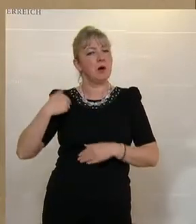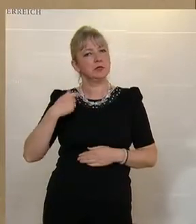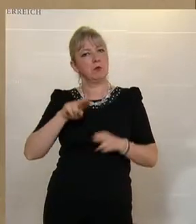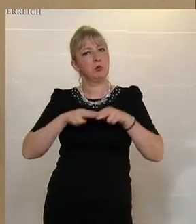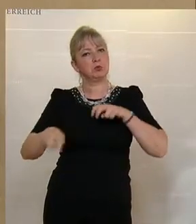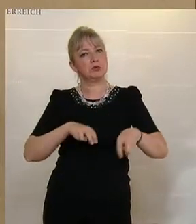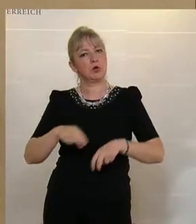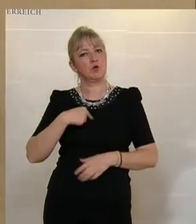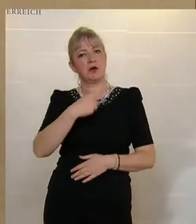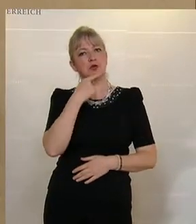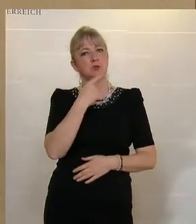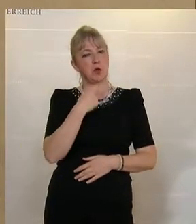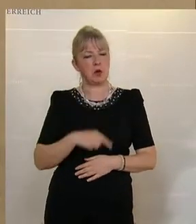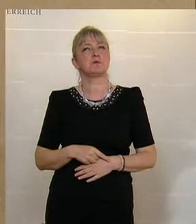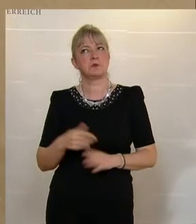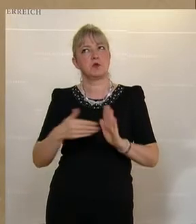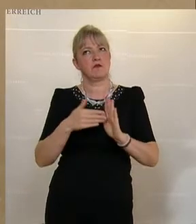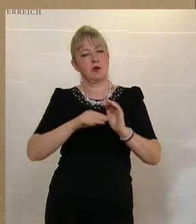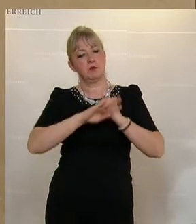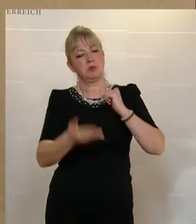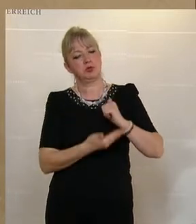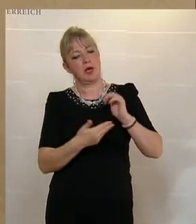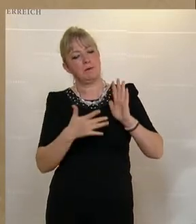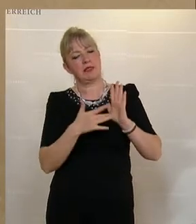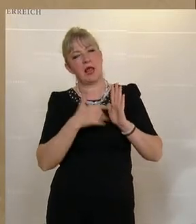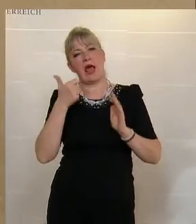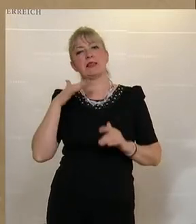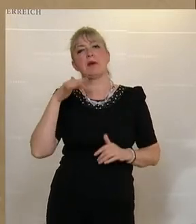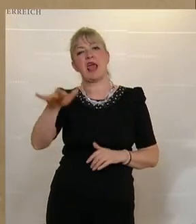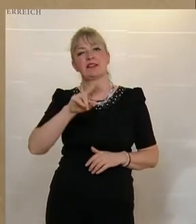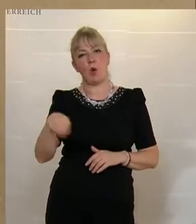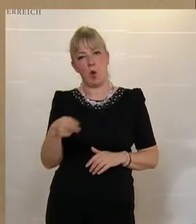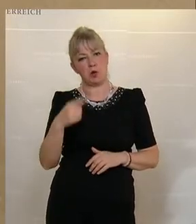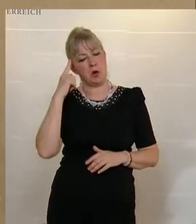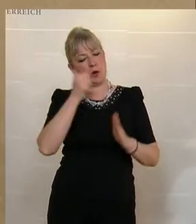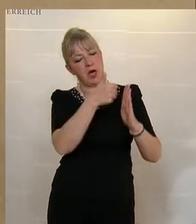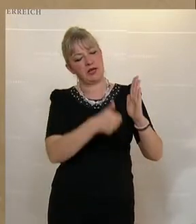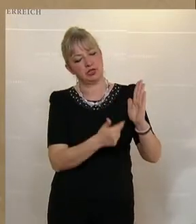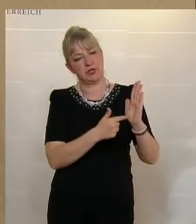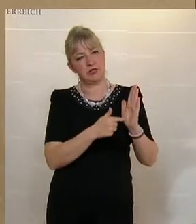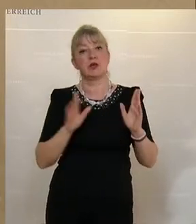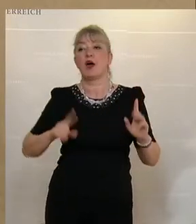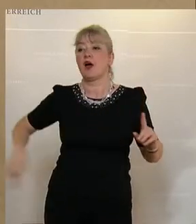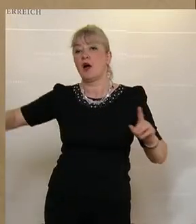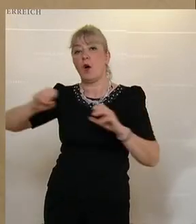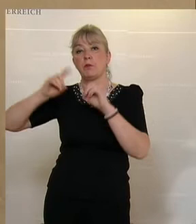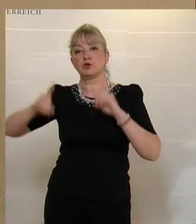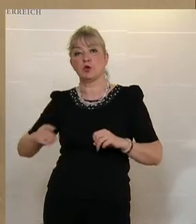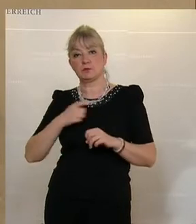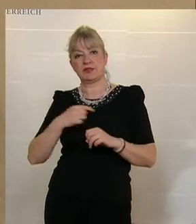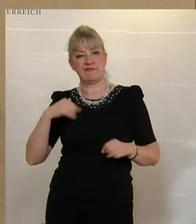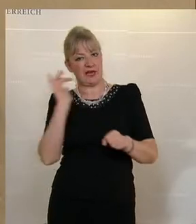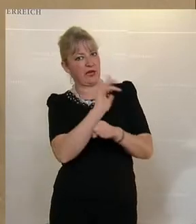Bundesregierung die erforderlichen Budgetmittel auf eine Milliarde Euro. Sämtliche Oppositionsparteien